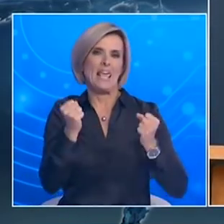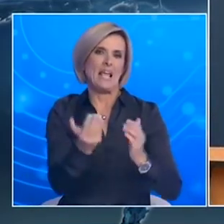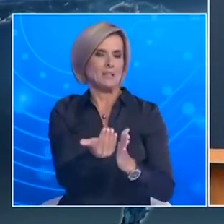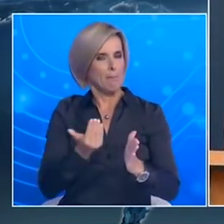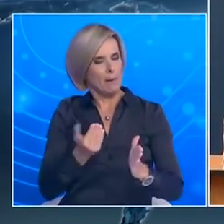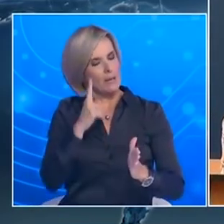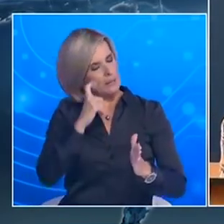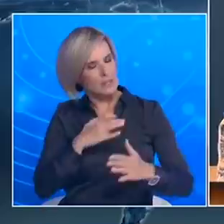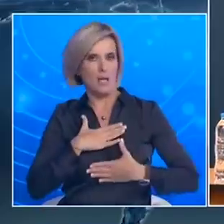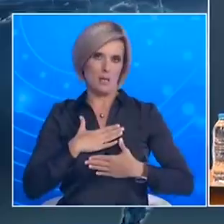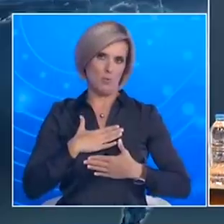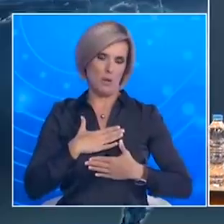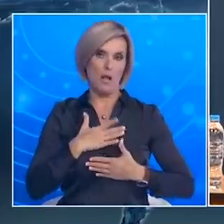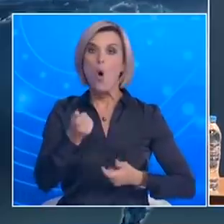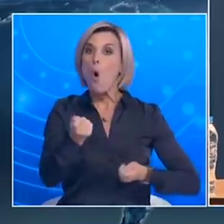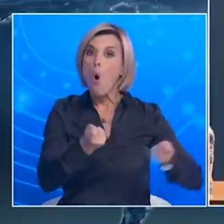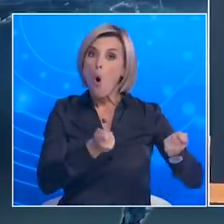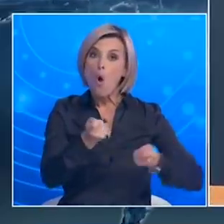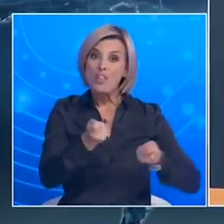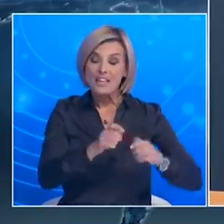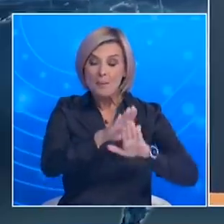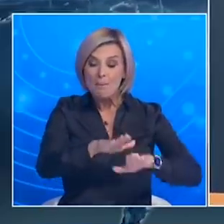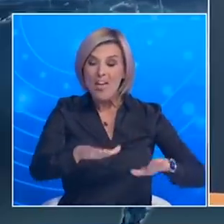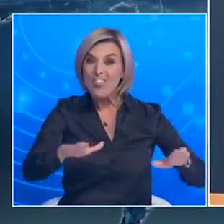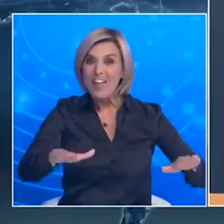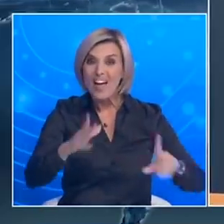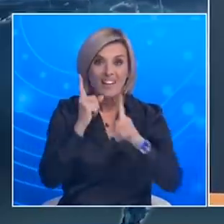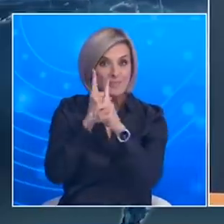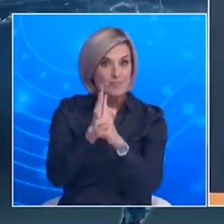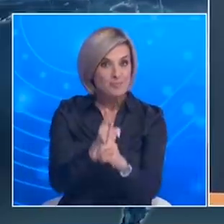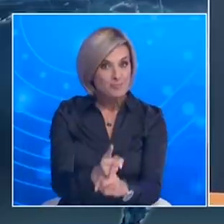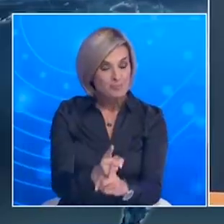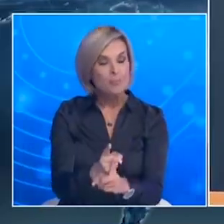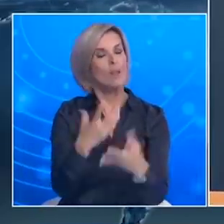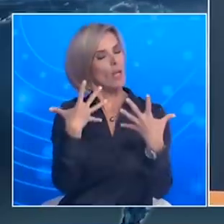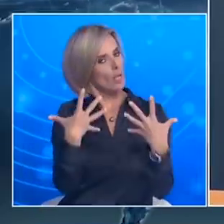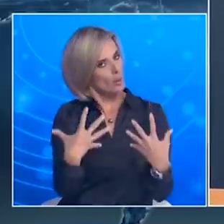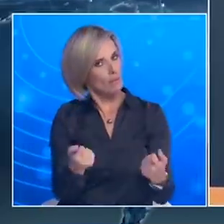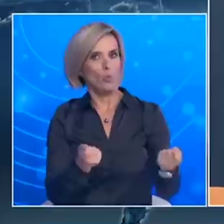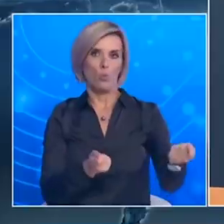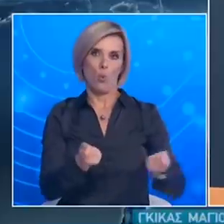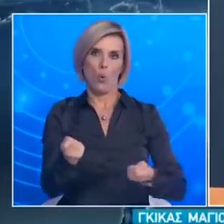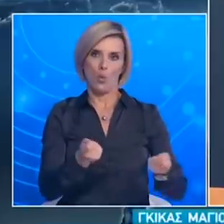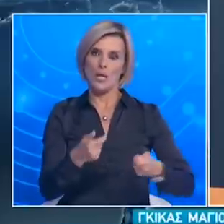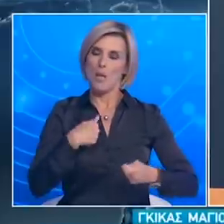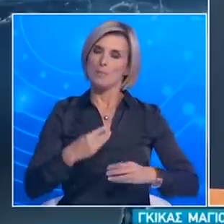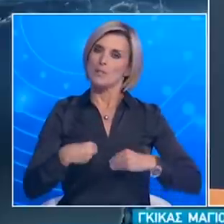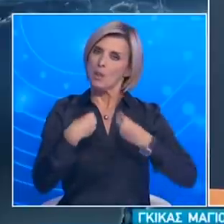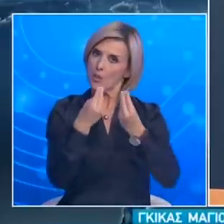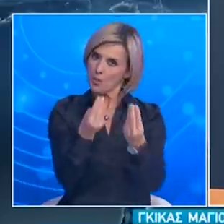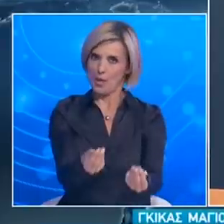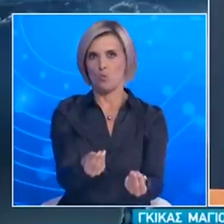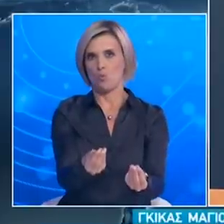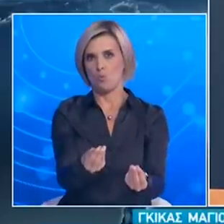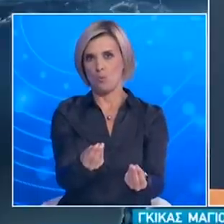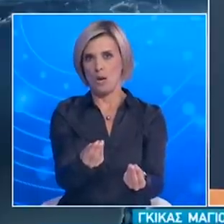τις οδηγίες για παιδιατρικές λιμώξεις Υπάρχουν οδηγίες, θα υπάρξουν από τις